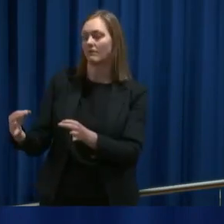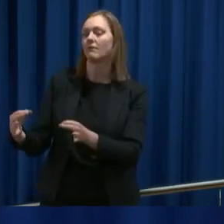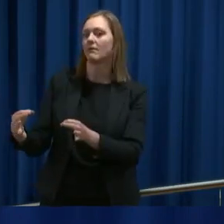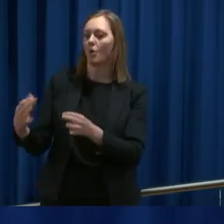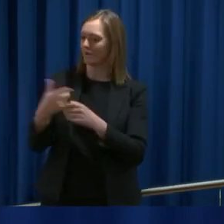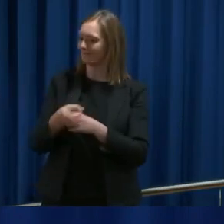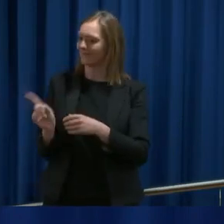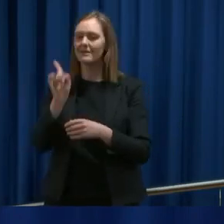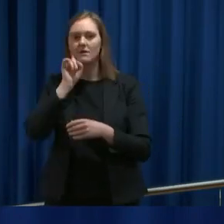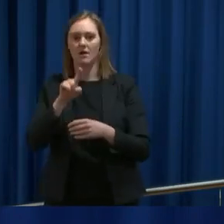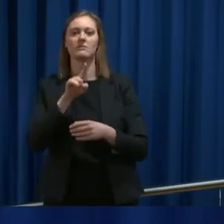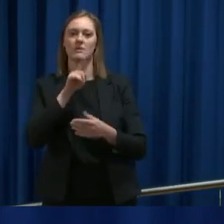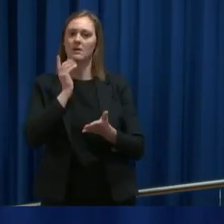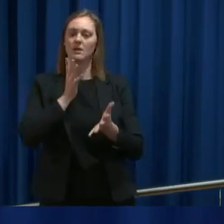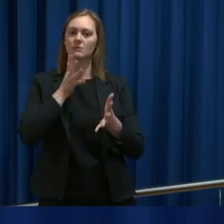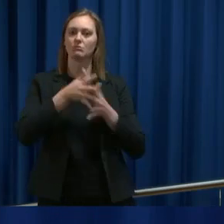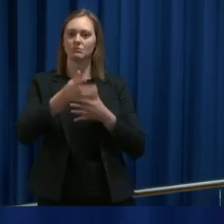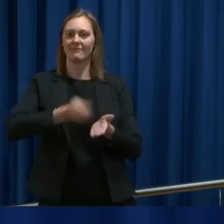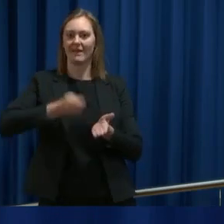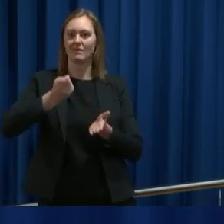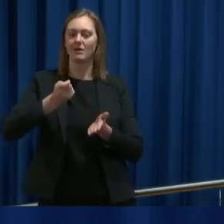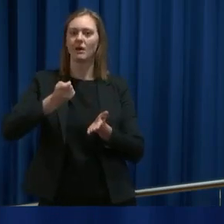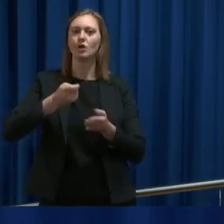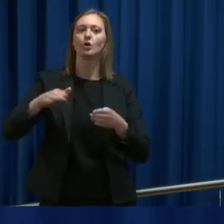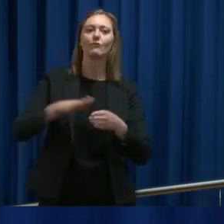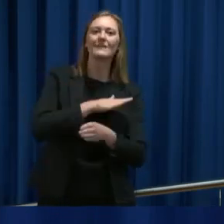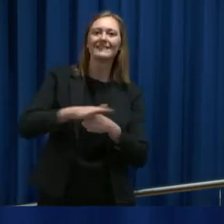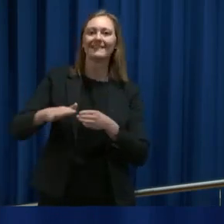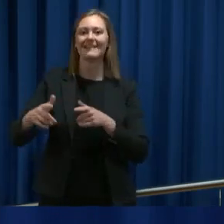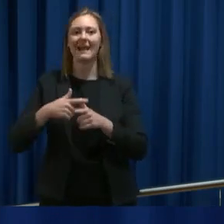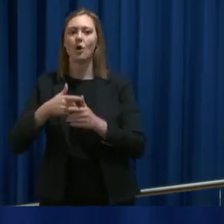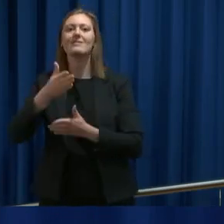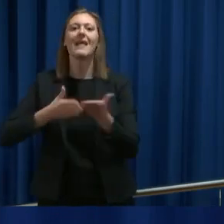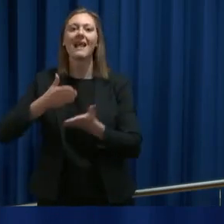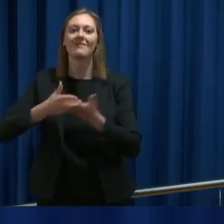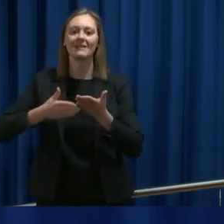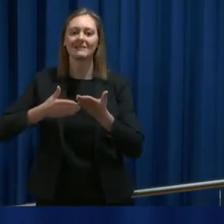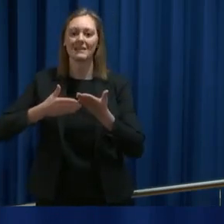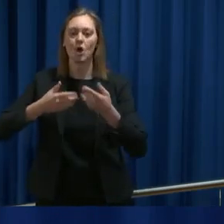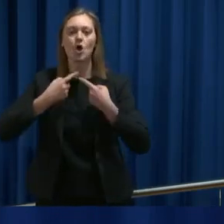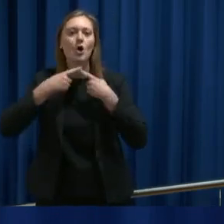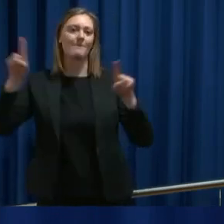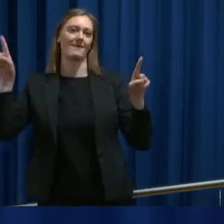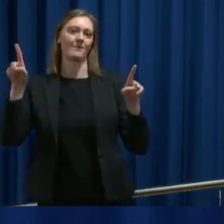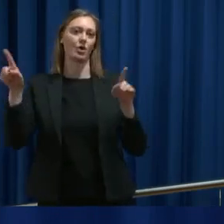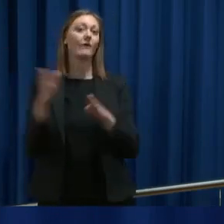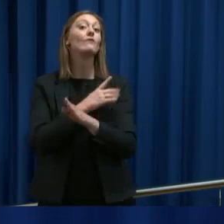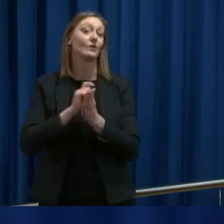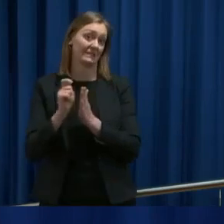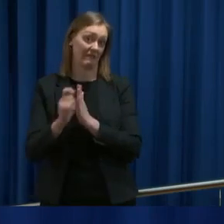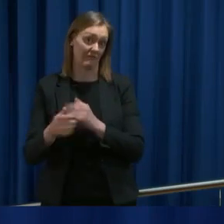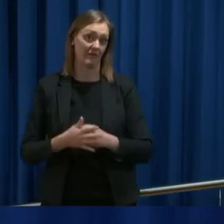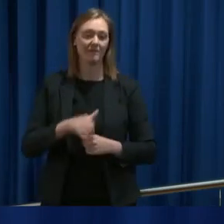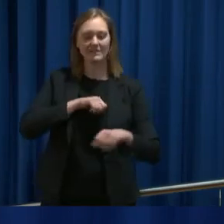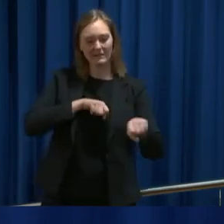og Stortinget kan treffe vedtak som helt eller delvis opphever forskriften. Ved at regjeringen nå